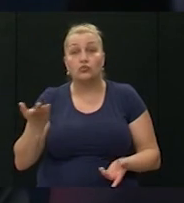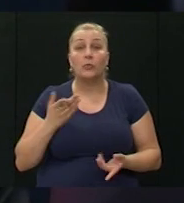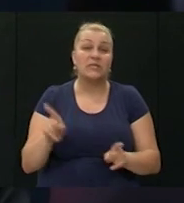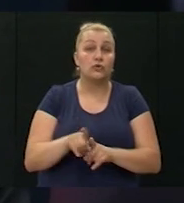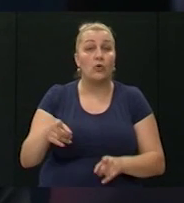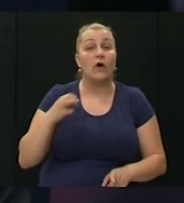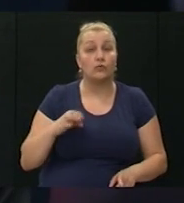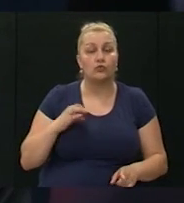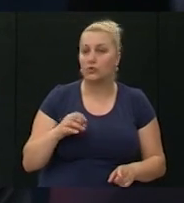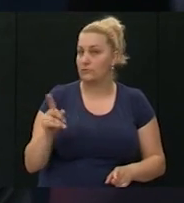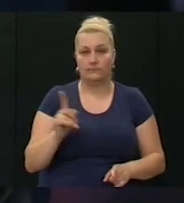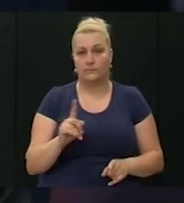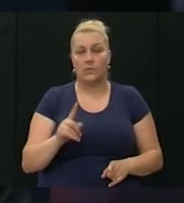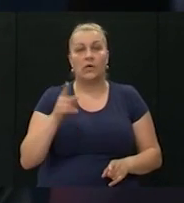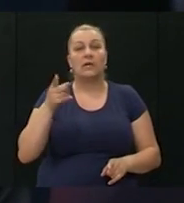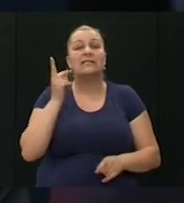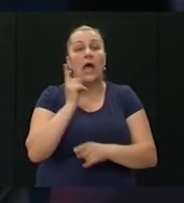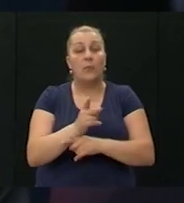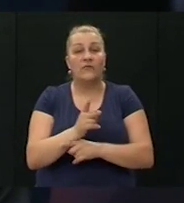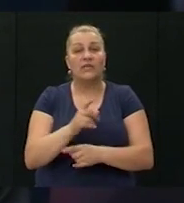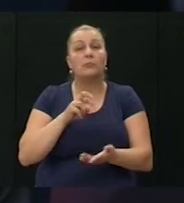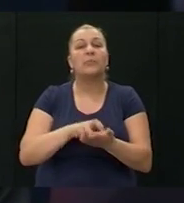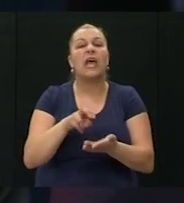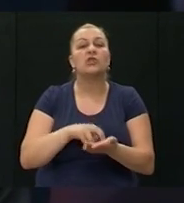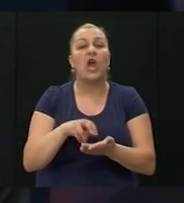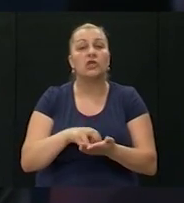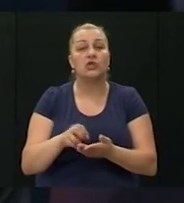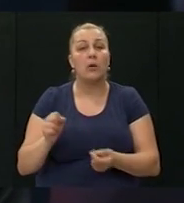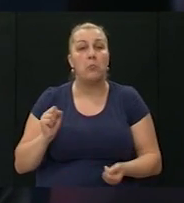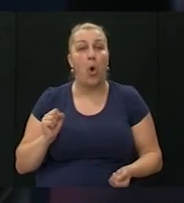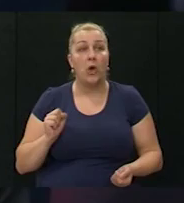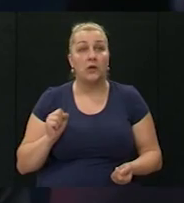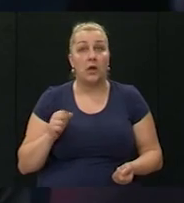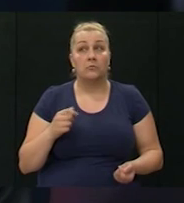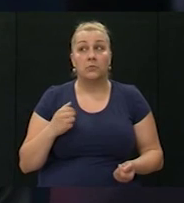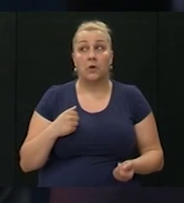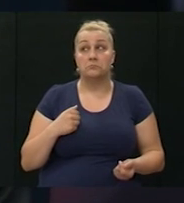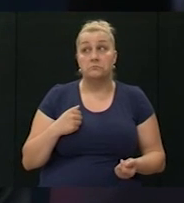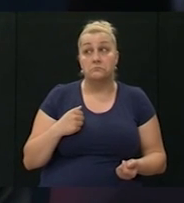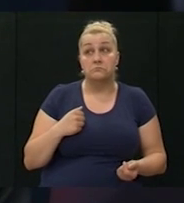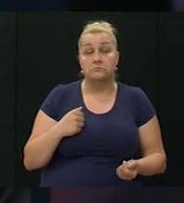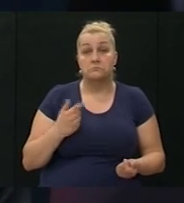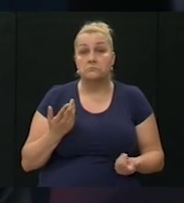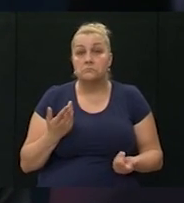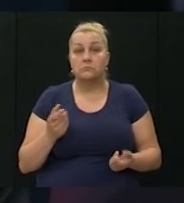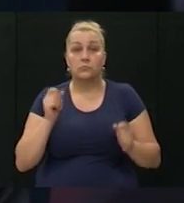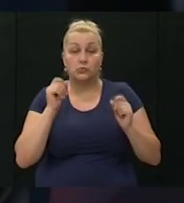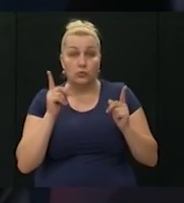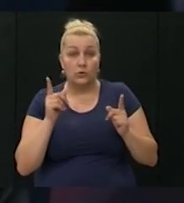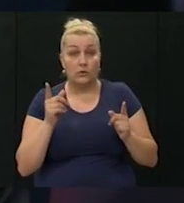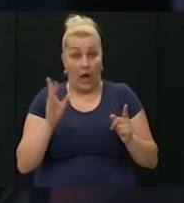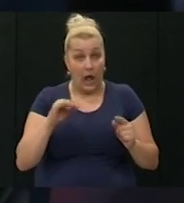dobiti nekakvu takvu dužnost, međutim, on kaže zapovjednik pješačke bojne. Ja onako, sa respektom, malo stanem i kažem,